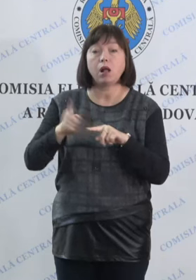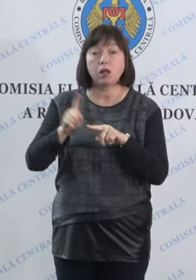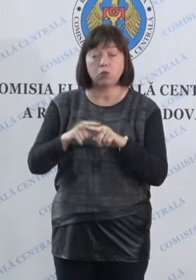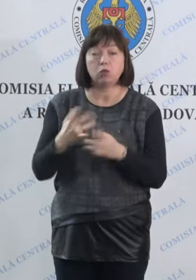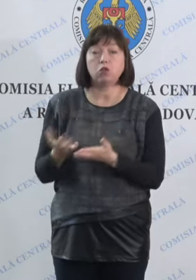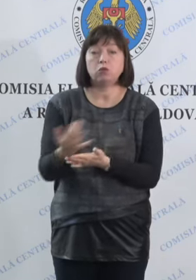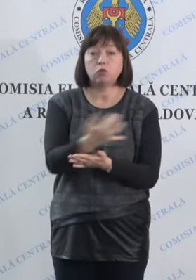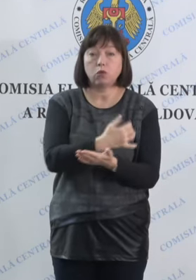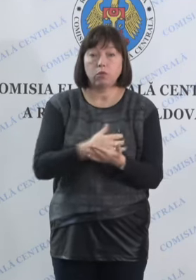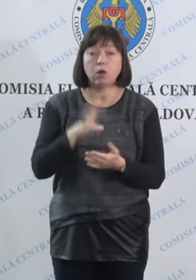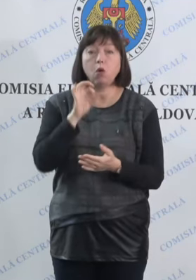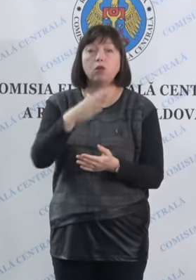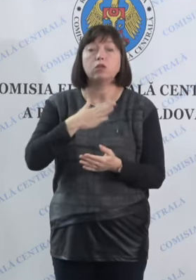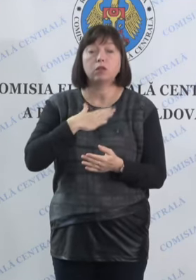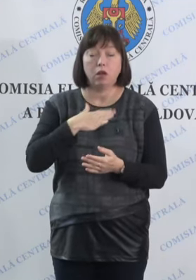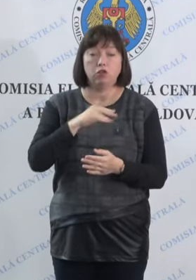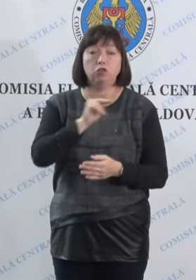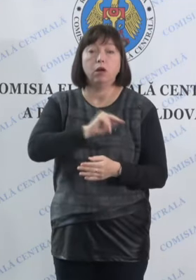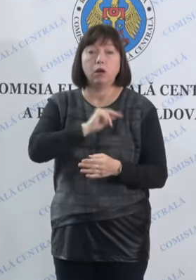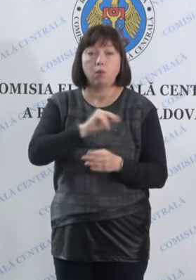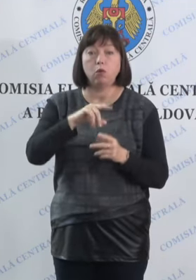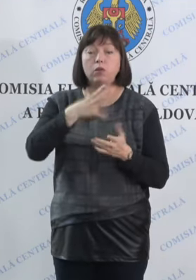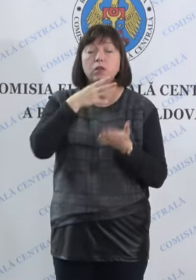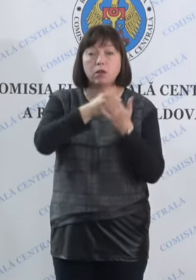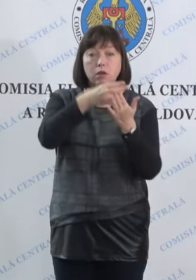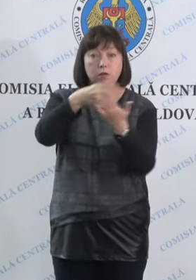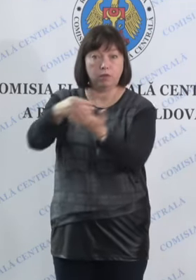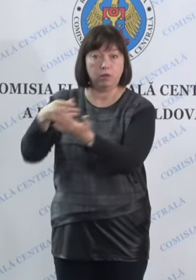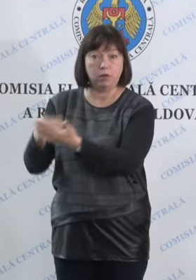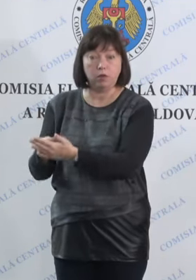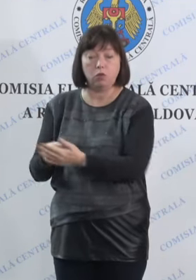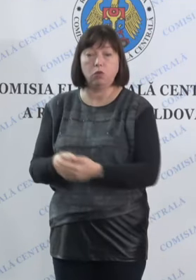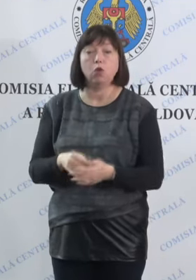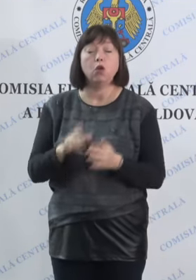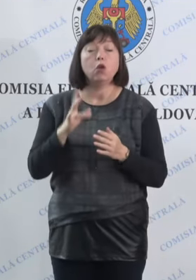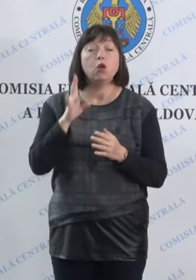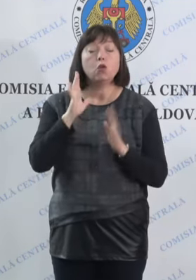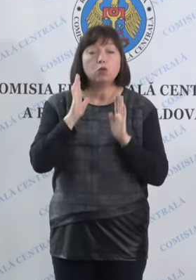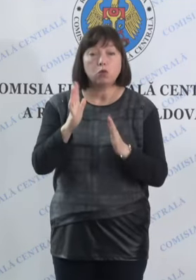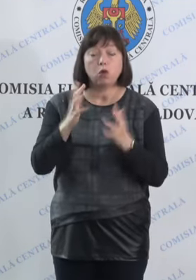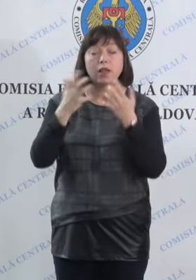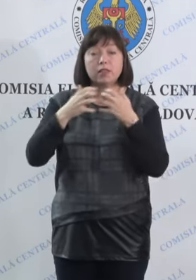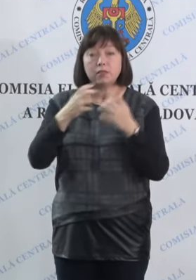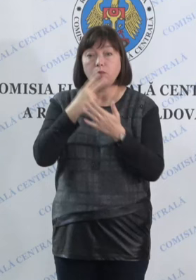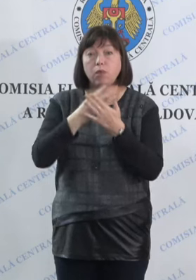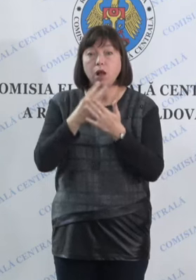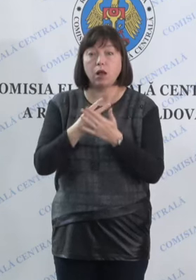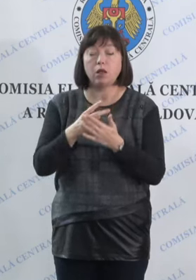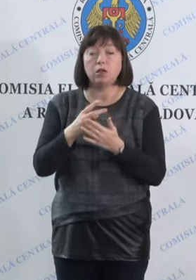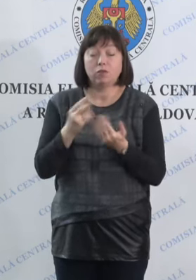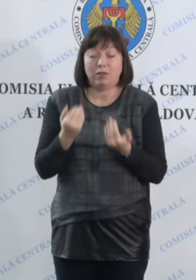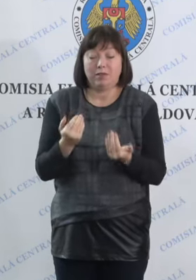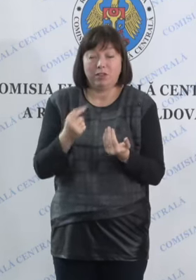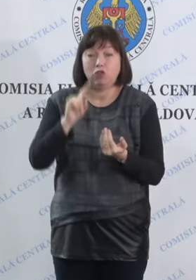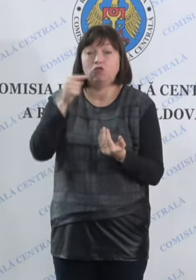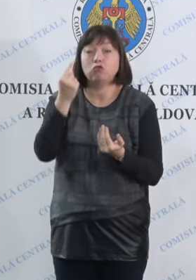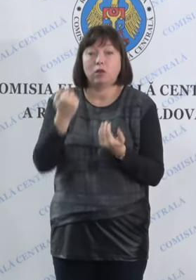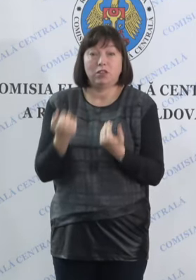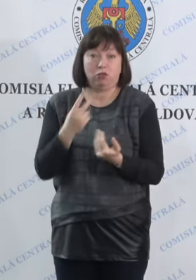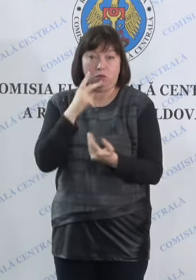le colectăm de la colegii noștri din teritoriu. Doar că cifrele reflectă situația de acum o oră.